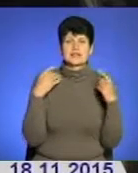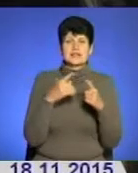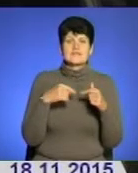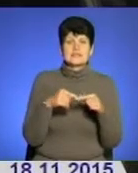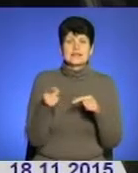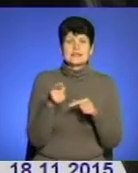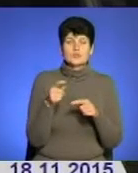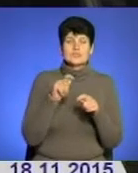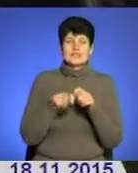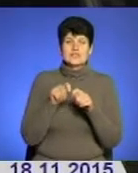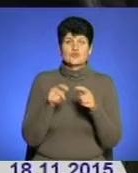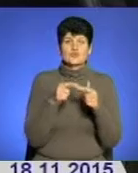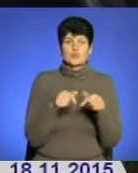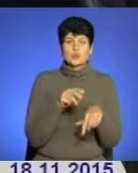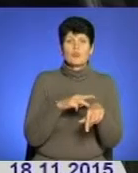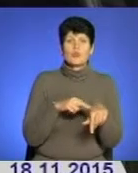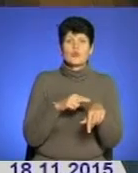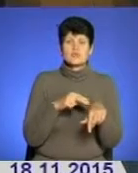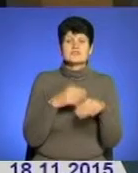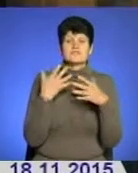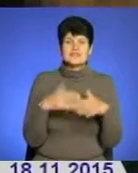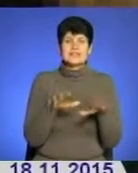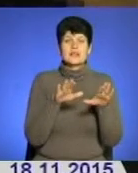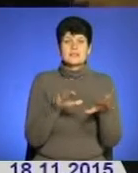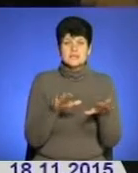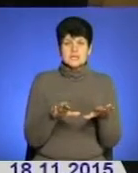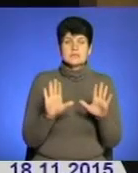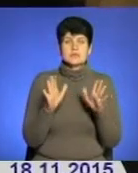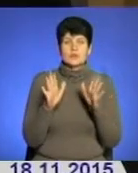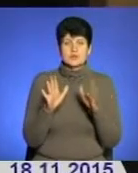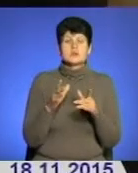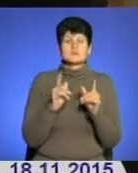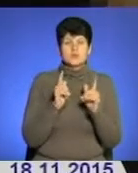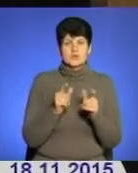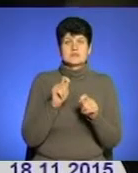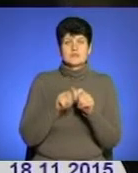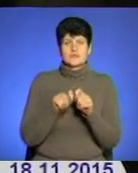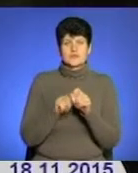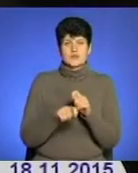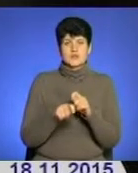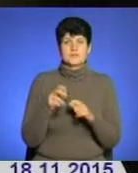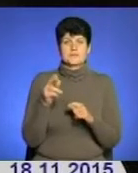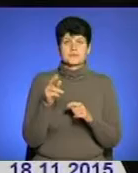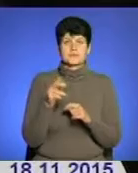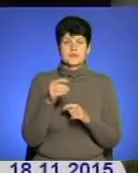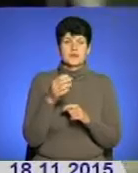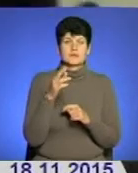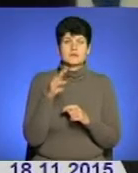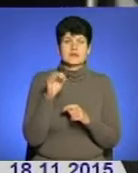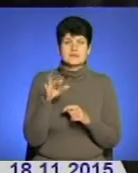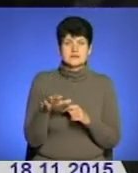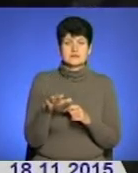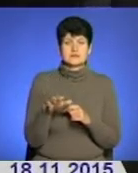Тернопільського слідчого відділу поліції, вже на місці пригоди водій погодився пройти перевірку на алкотестері Драгер. Результат